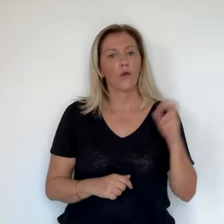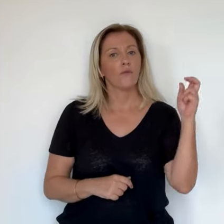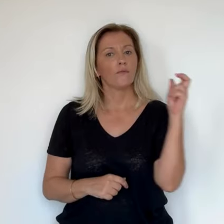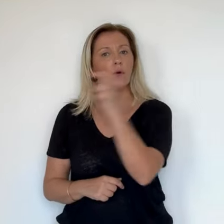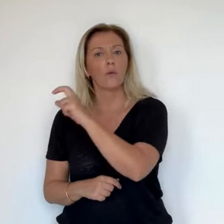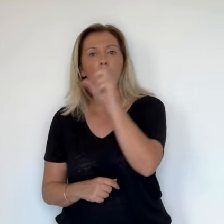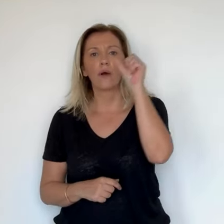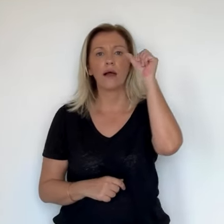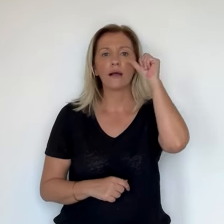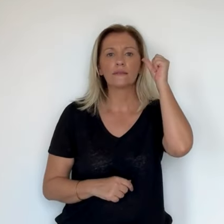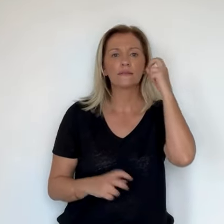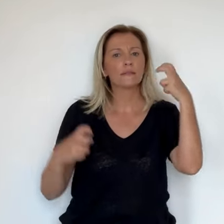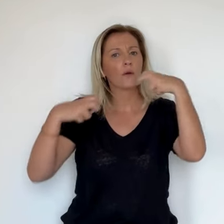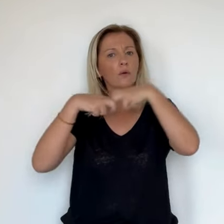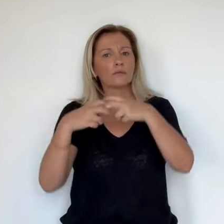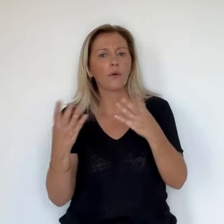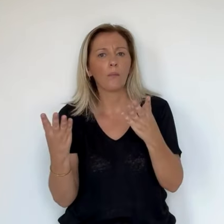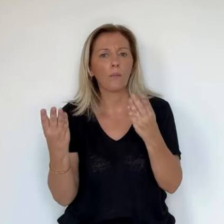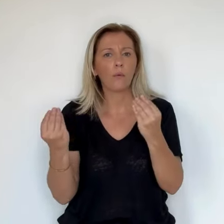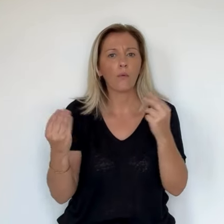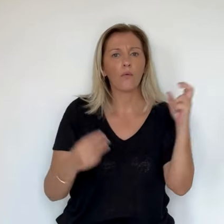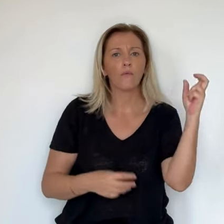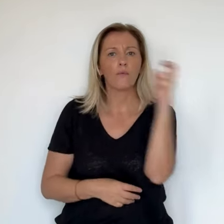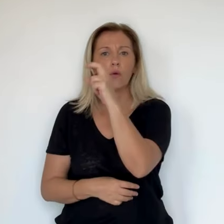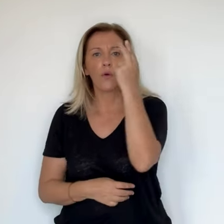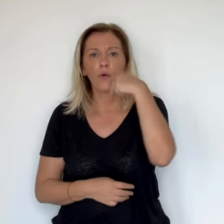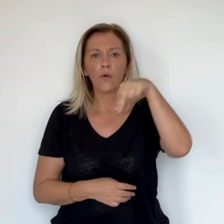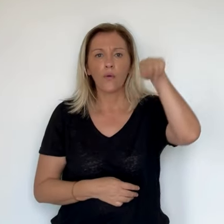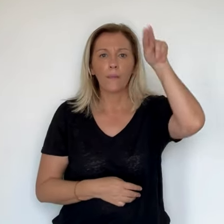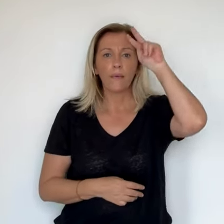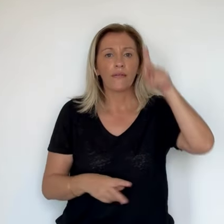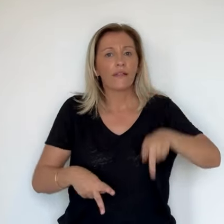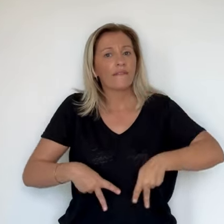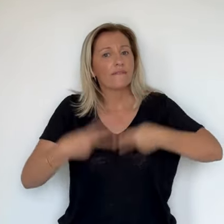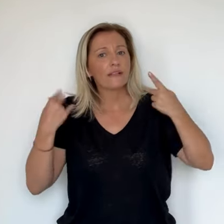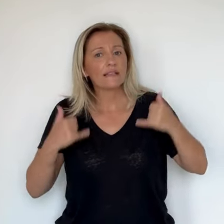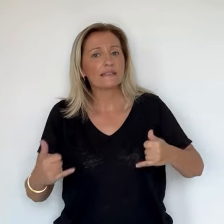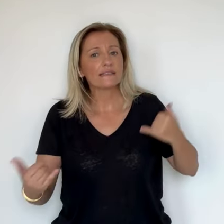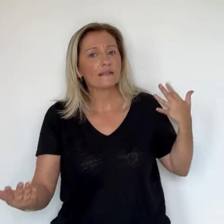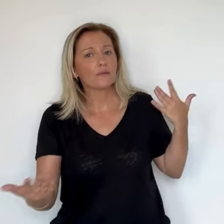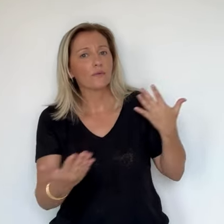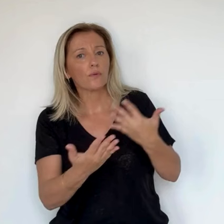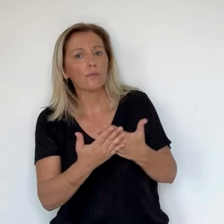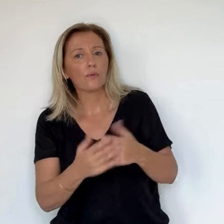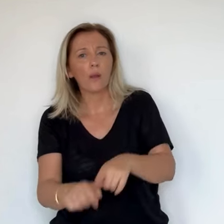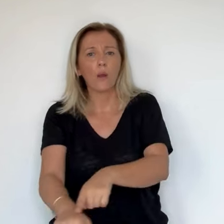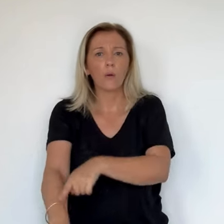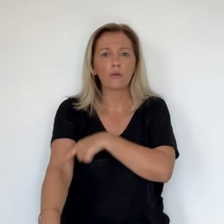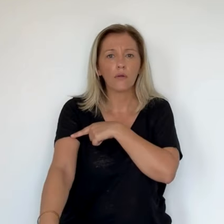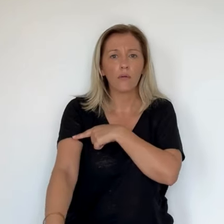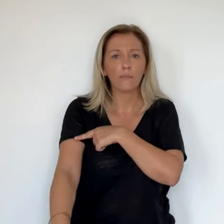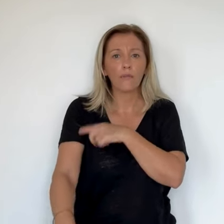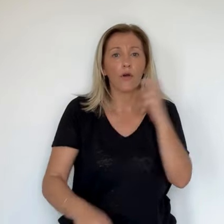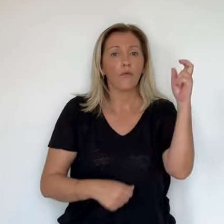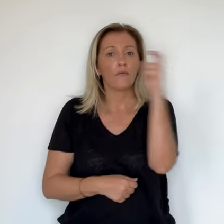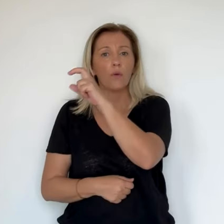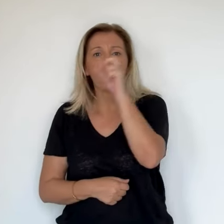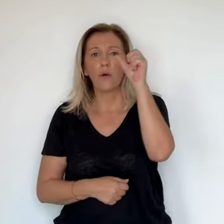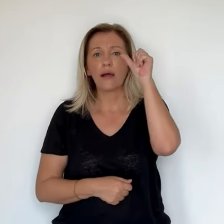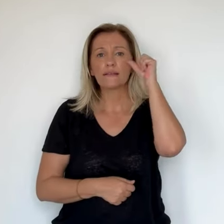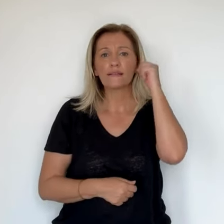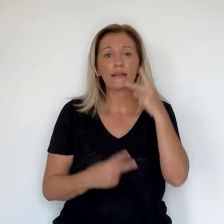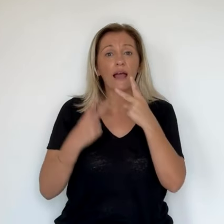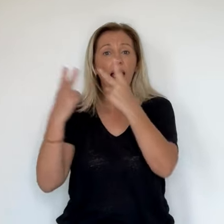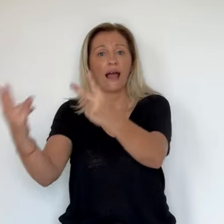On le confond souvent avec le frolon européen qui lui est parfaitement intégré à notre biodiversité. Si le frolon asiatique est présent sur le